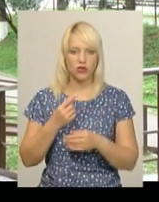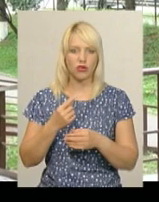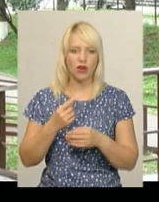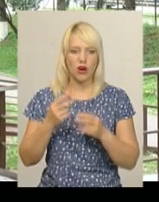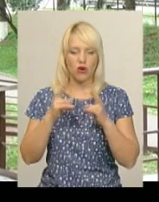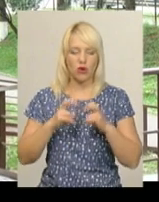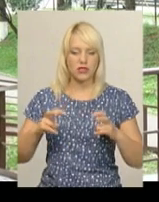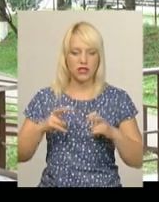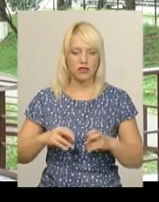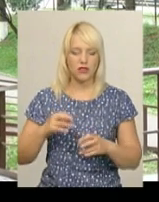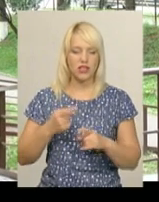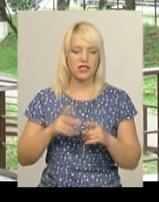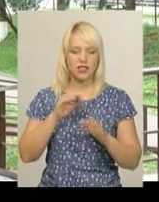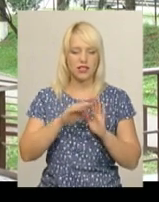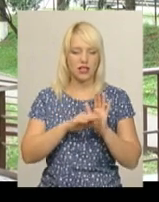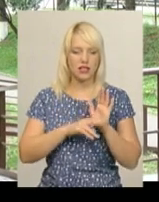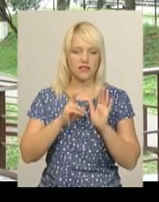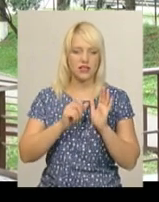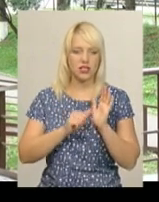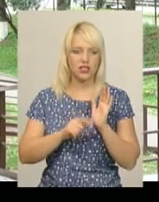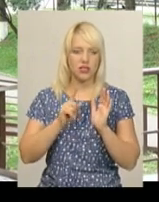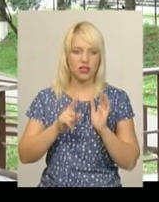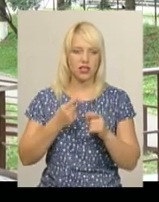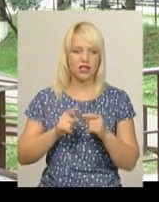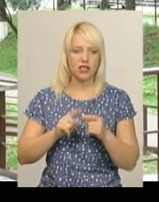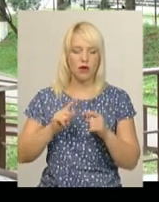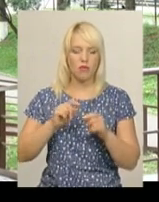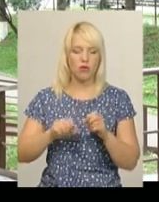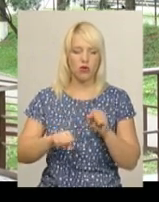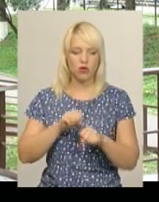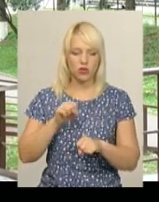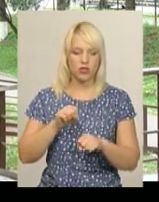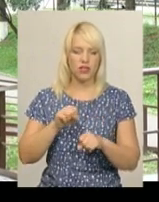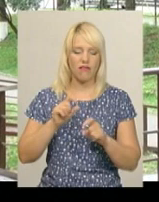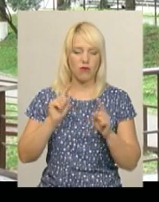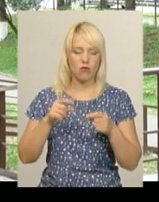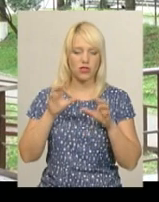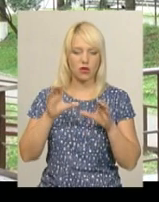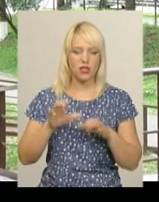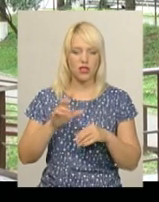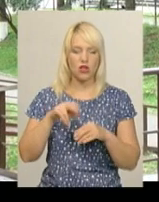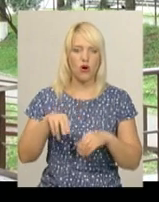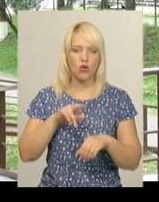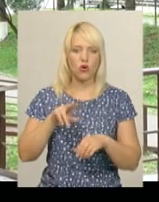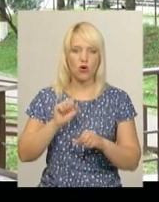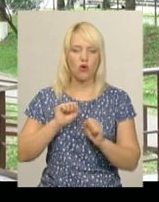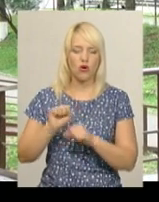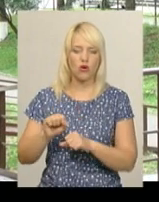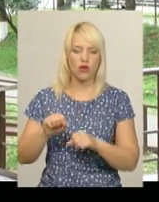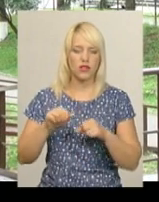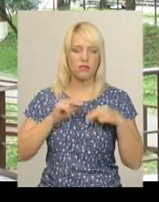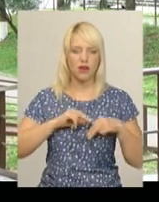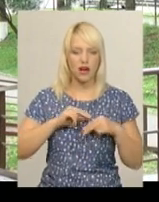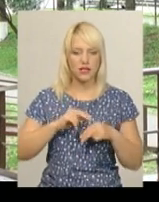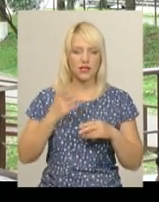статтею 271, це порушення вимог законодавства щодо охорони праці. Санкція даної статті передбачає покарання,